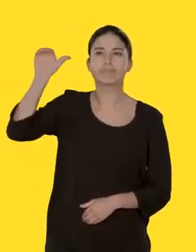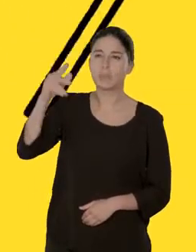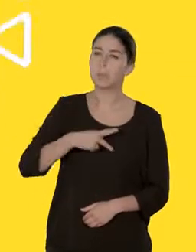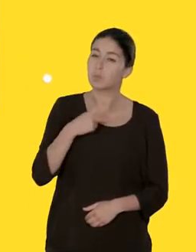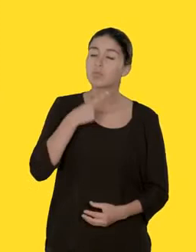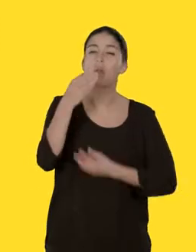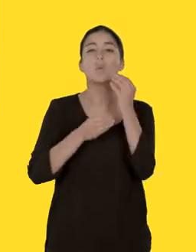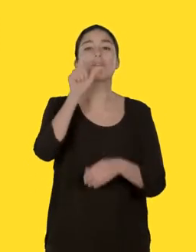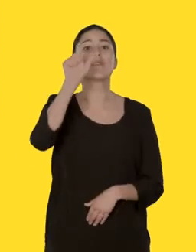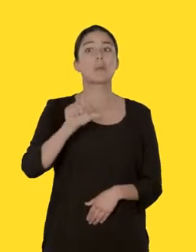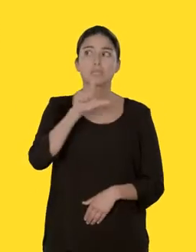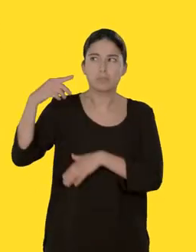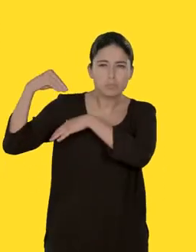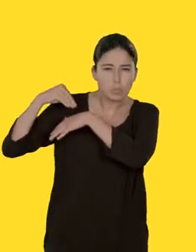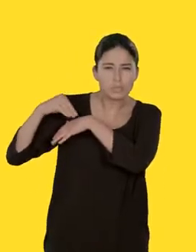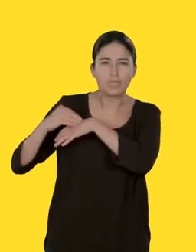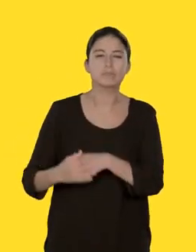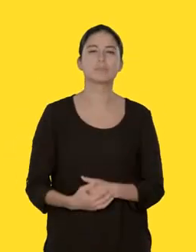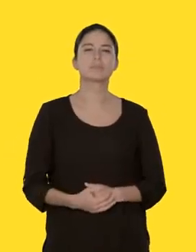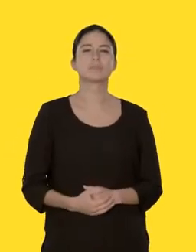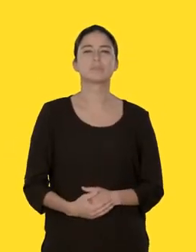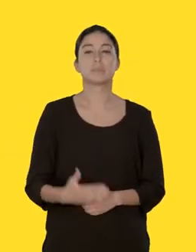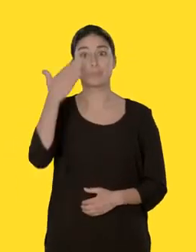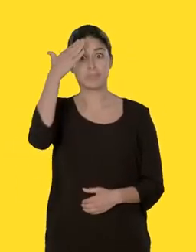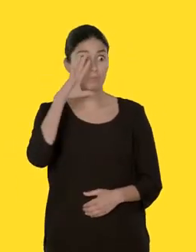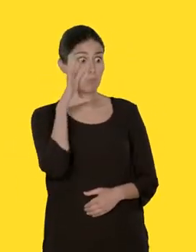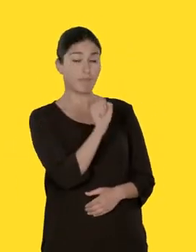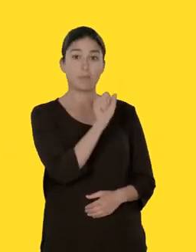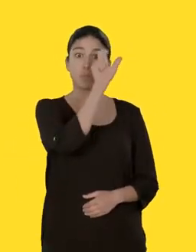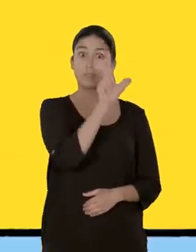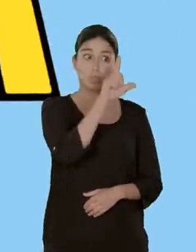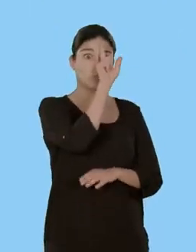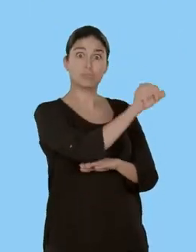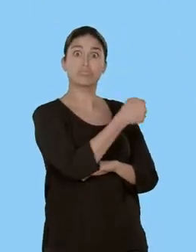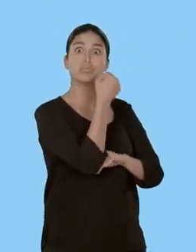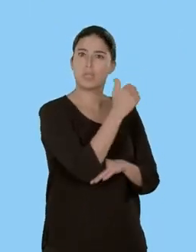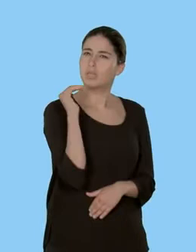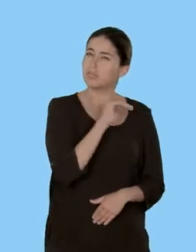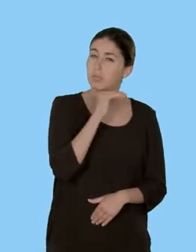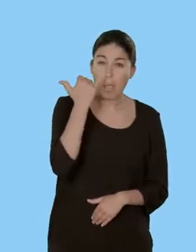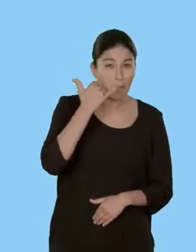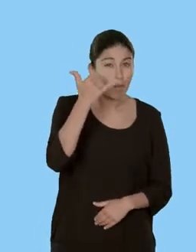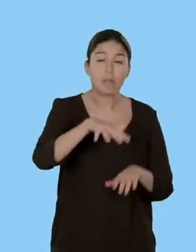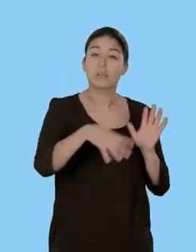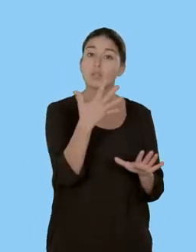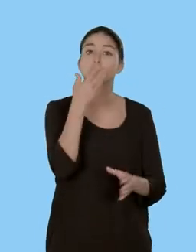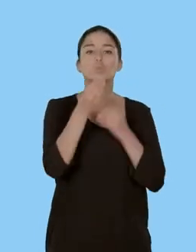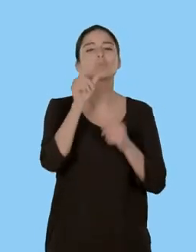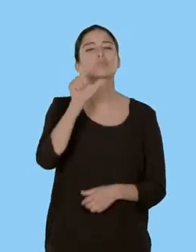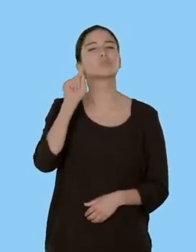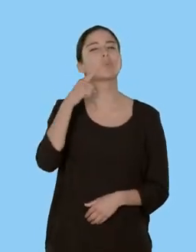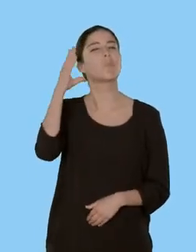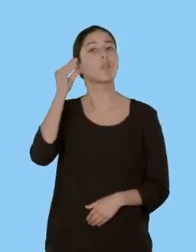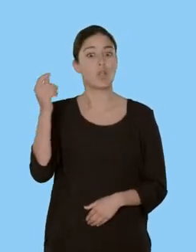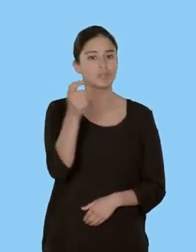Si vous prenez des médicaments, demandez conseil à votre médecin ou à votre pharmacien. Si vous voyez une personne victime d'un malaise,